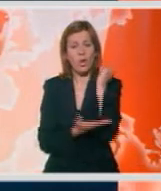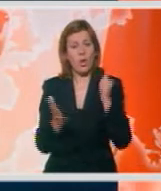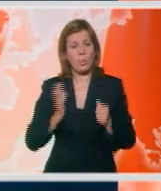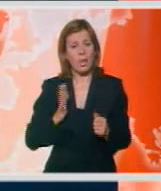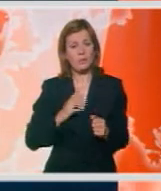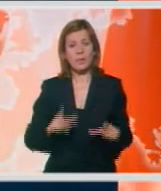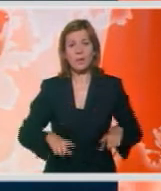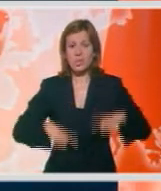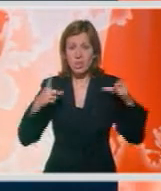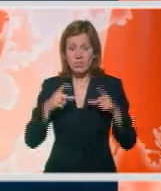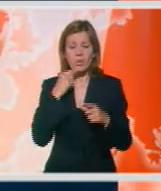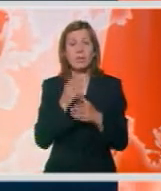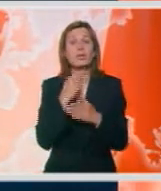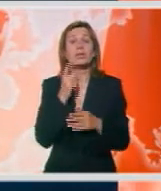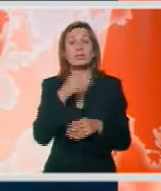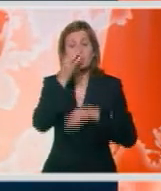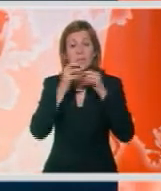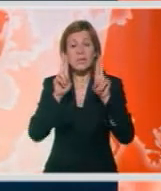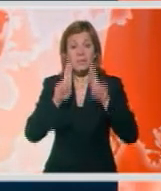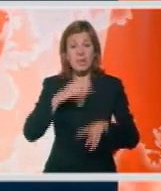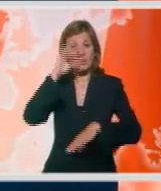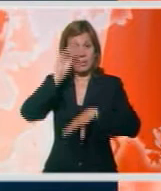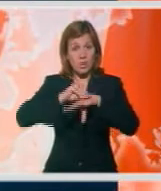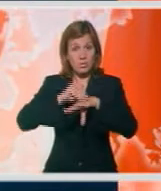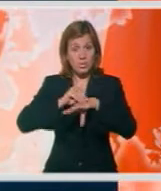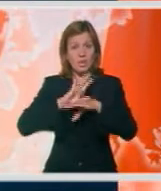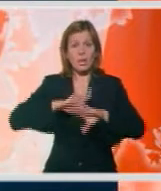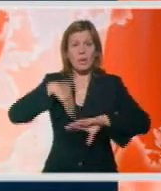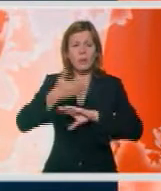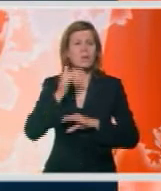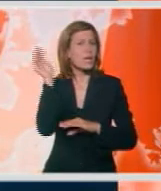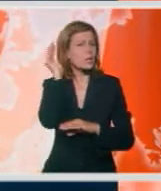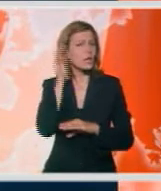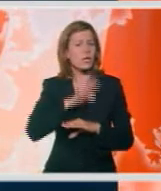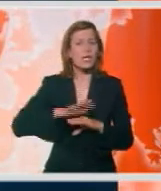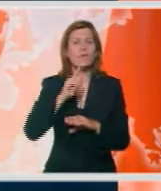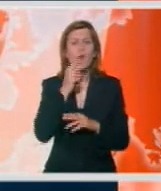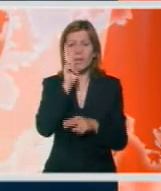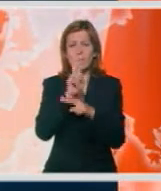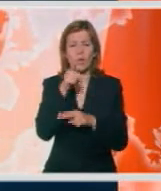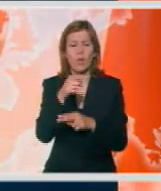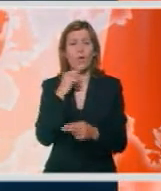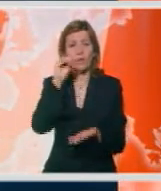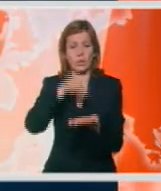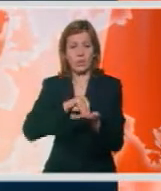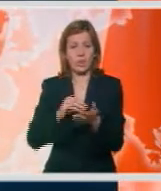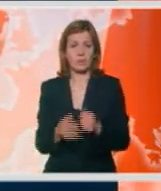po život. Istražni organi izdaće zvanično sopštenje nakon što saslušaju sve očevice ovog događaja.